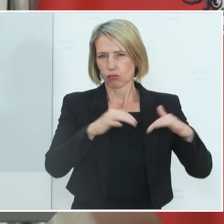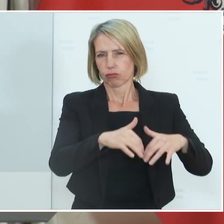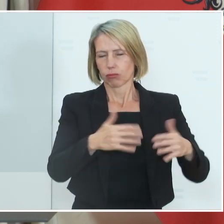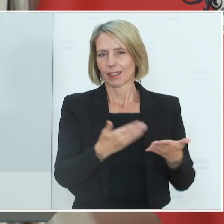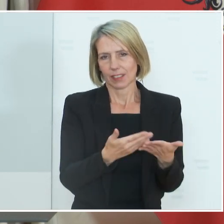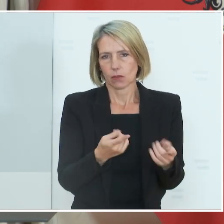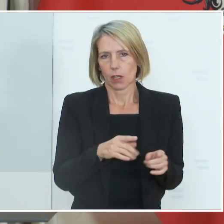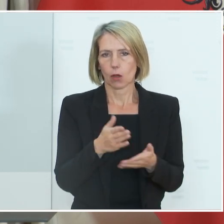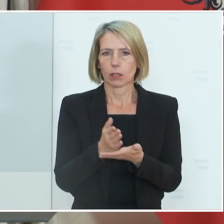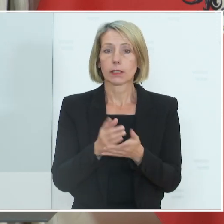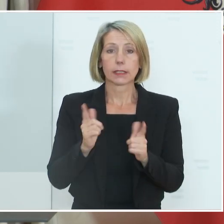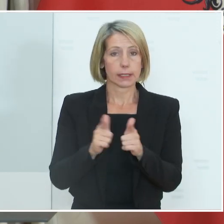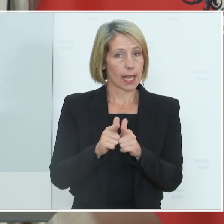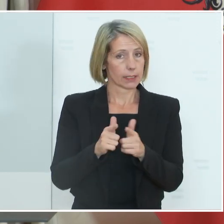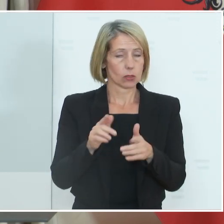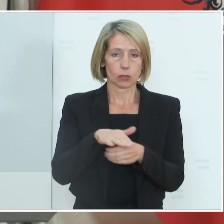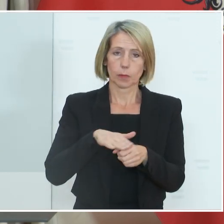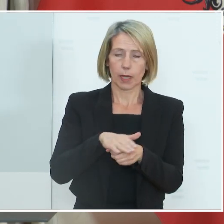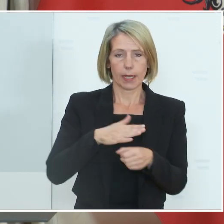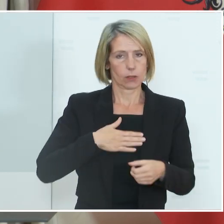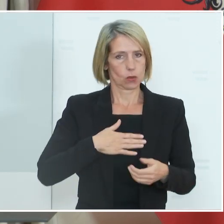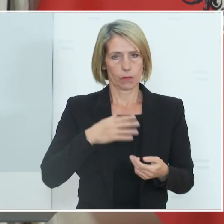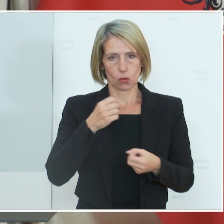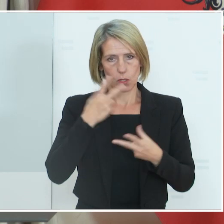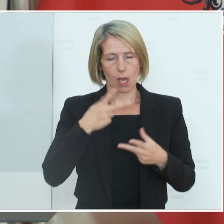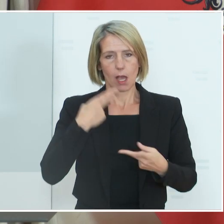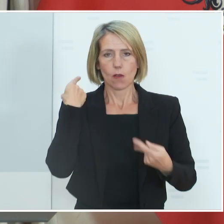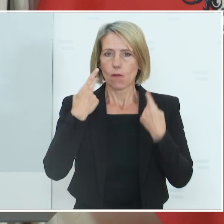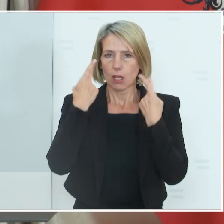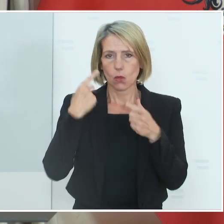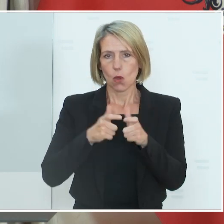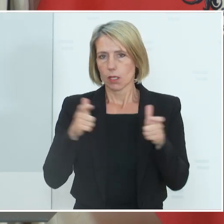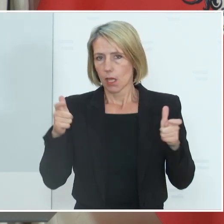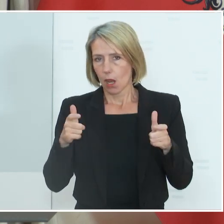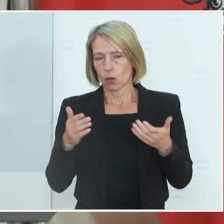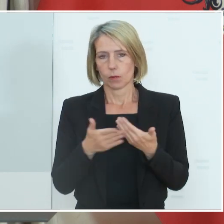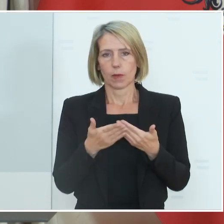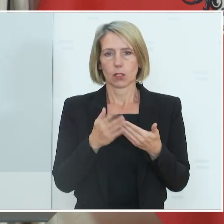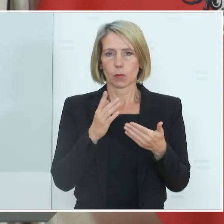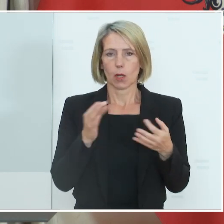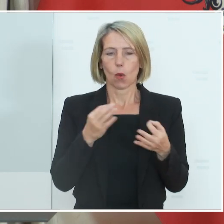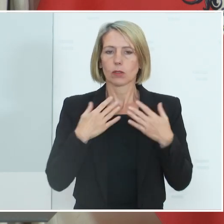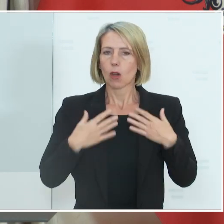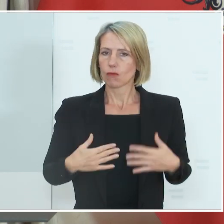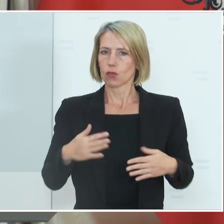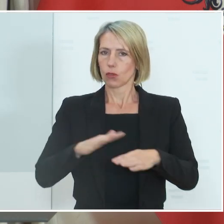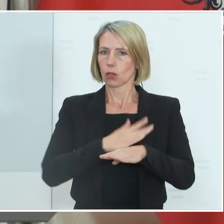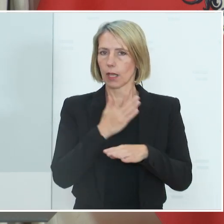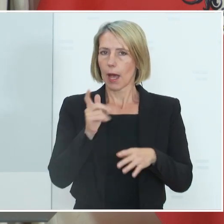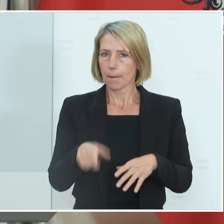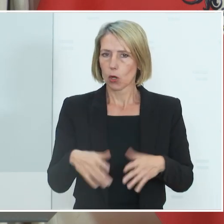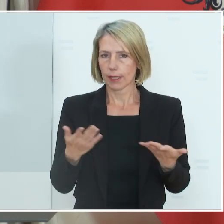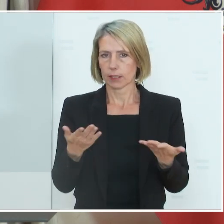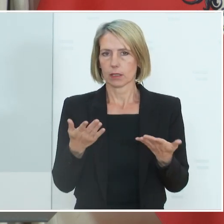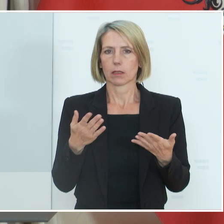Dienstleistungsbereichen, zum Beispiel natürlich im Friseursalon oder bei dem Physiotherapeuten, der Physiotherapeutin.